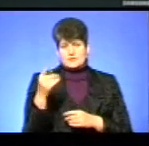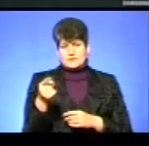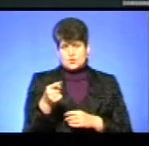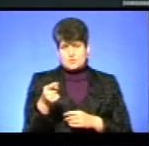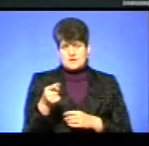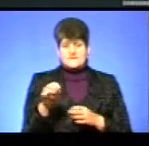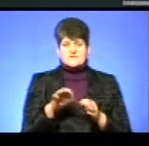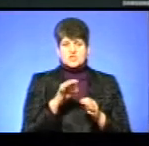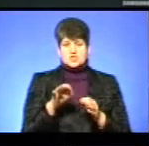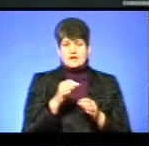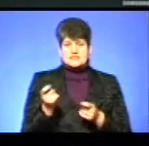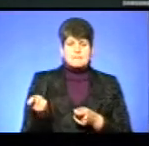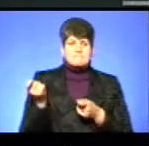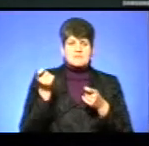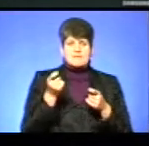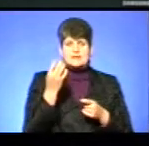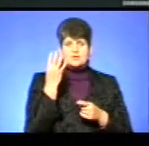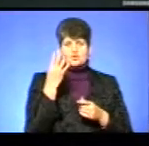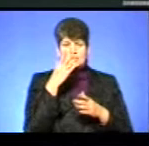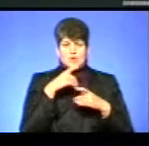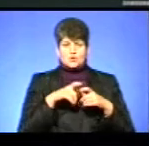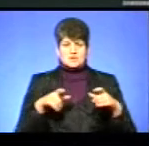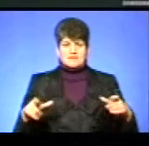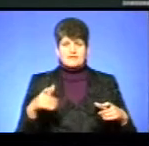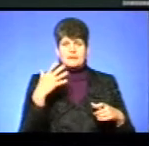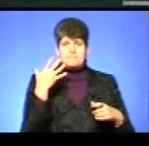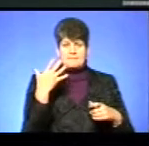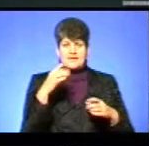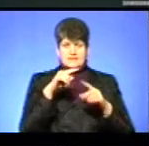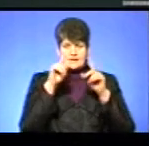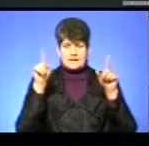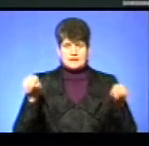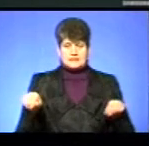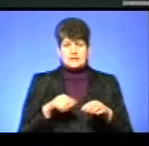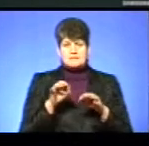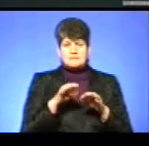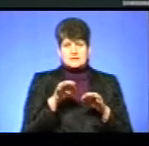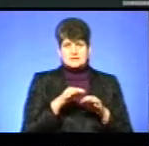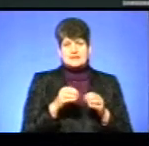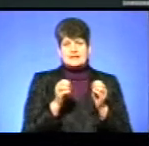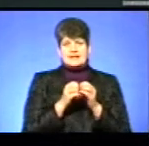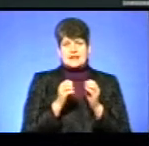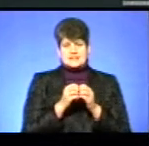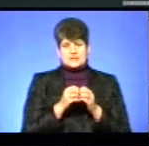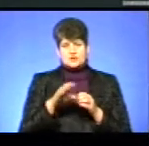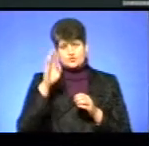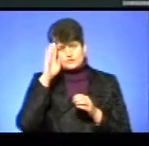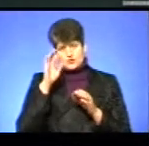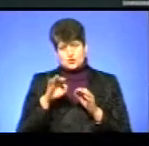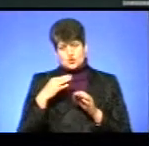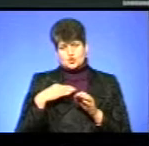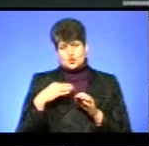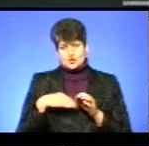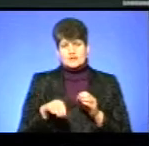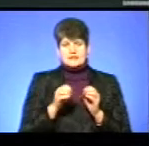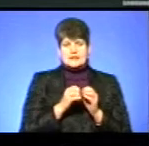Вишивальниця привезла на виставку 4 рушники, 5 картин бісером, 10 вишиваних чоловічих сорочок, 10 жіночих суконь,